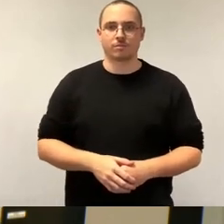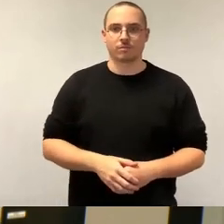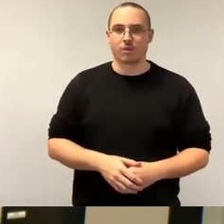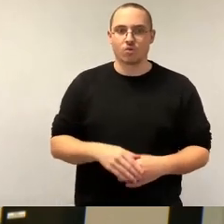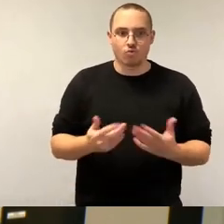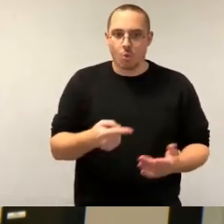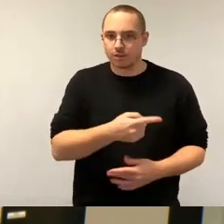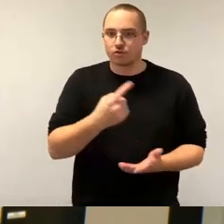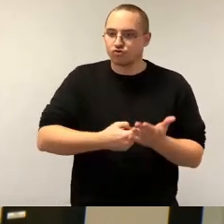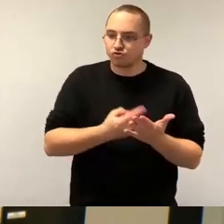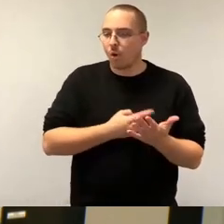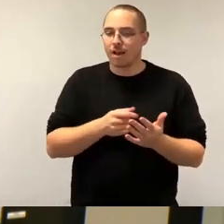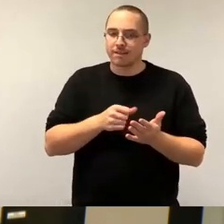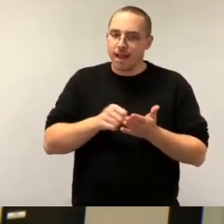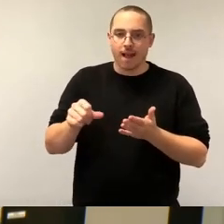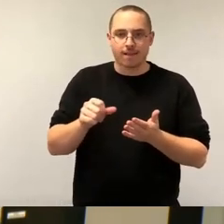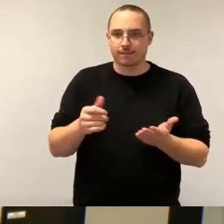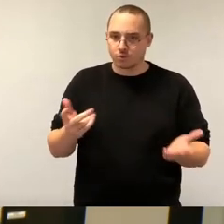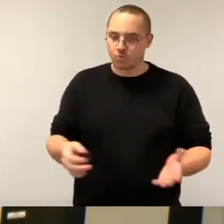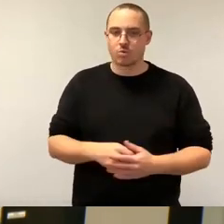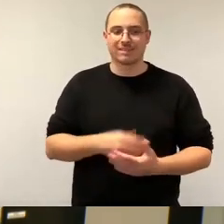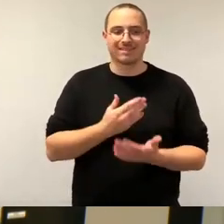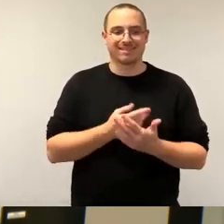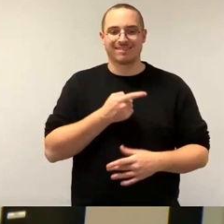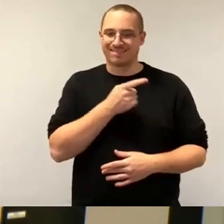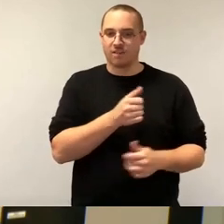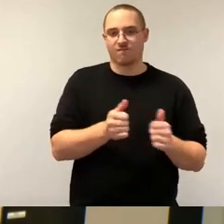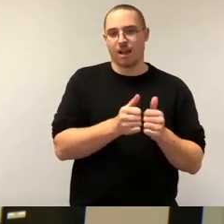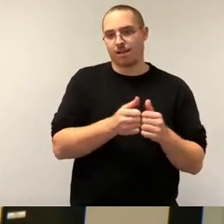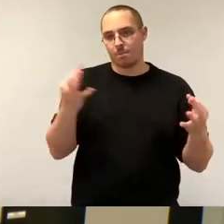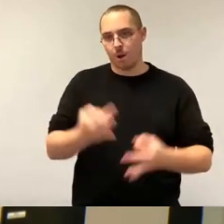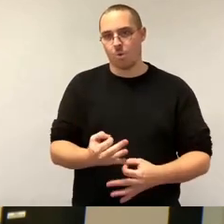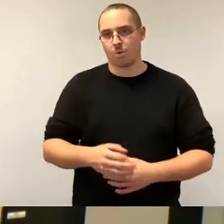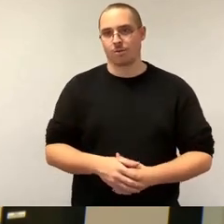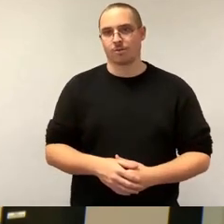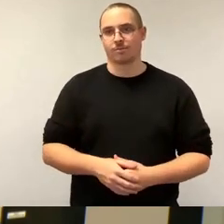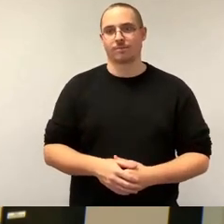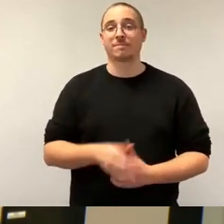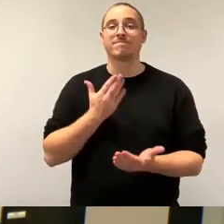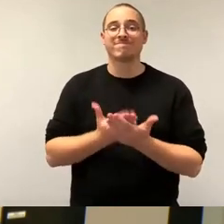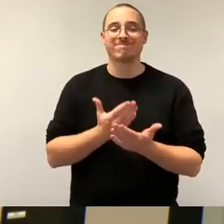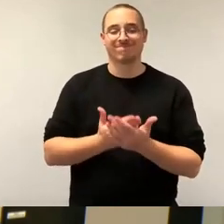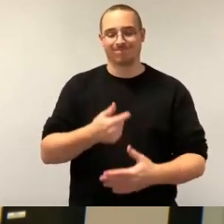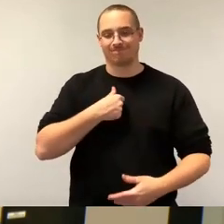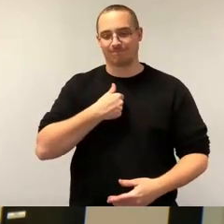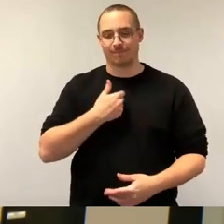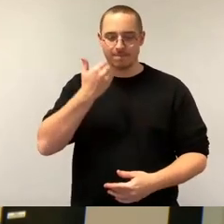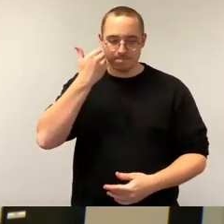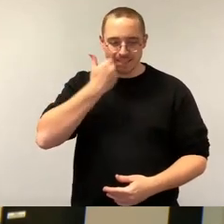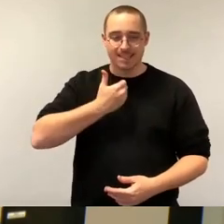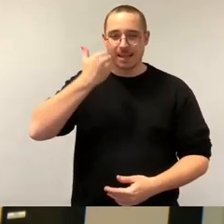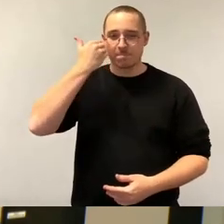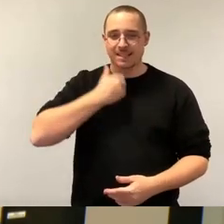Partner, die wir in der Stadt brauchen. Und deswegen ist mein Appell an die Stadtverwaltung, bitte achtet darauf,